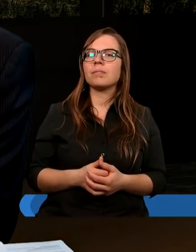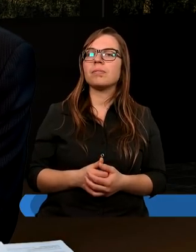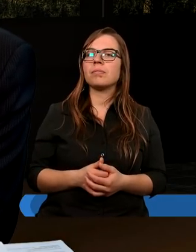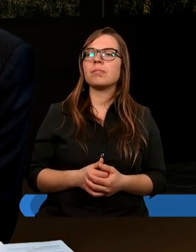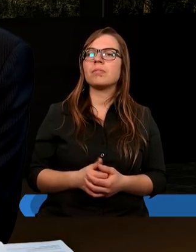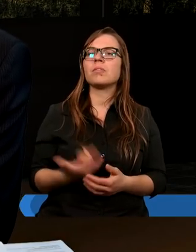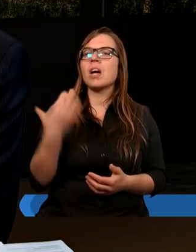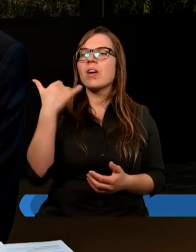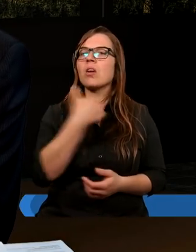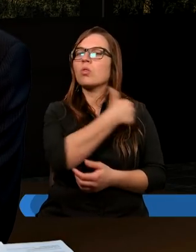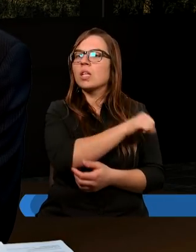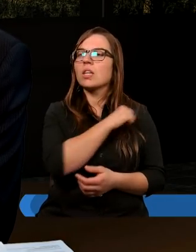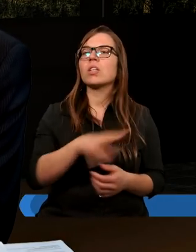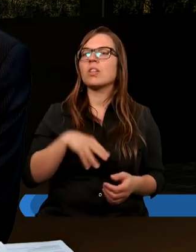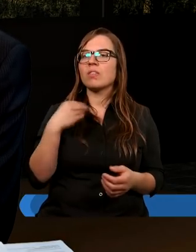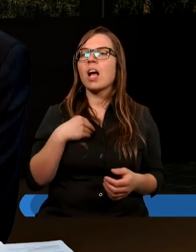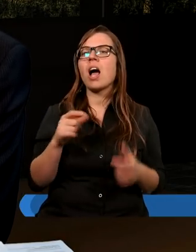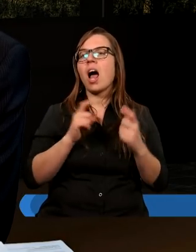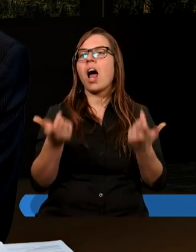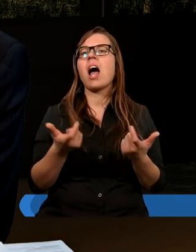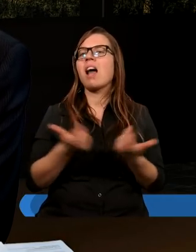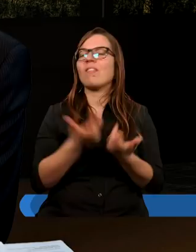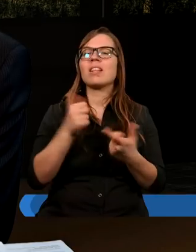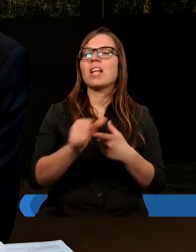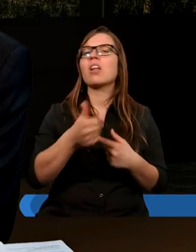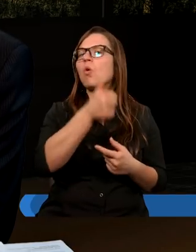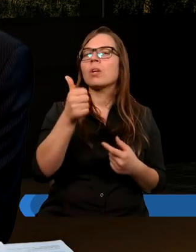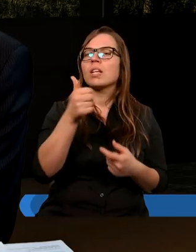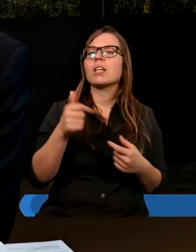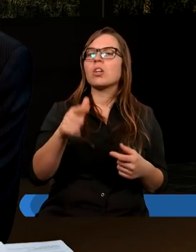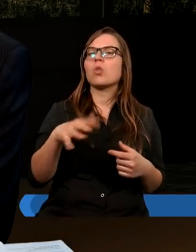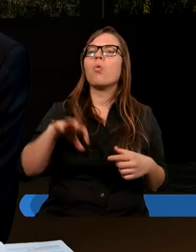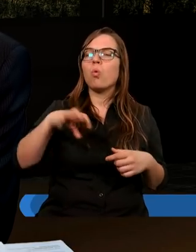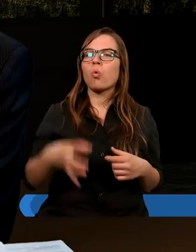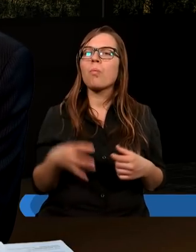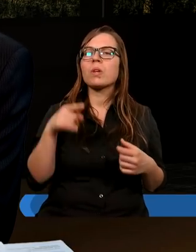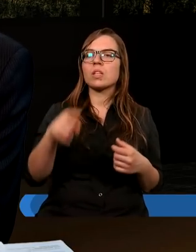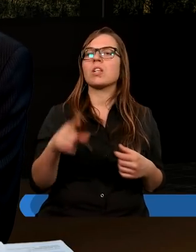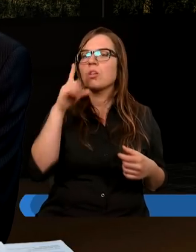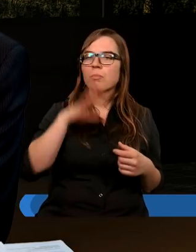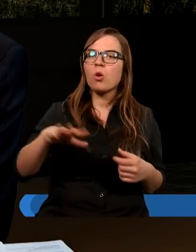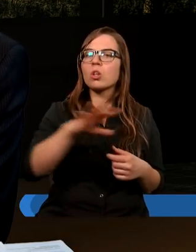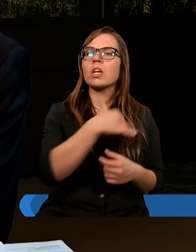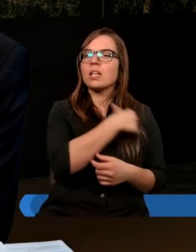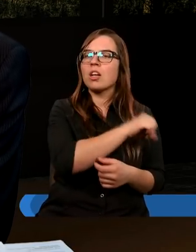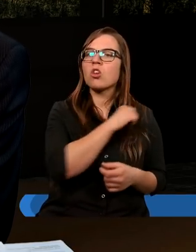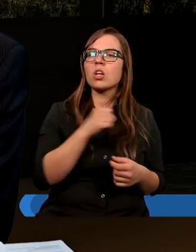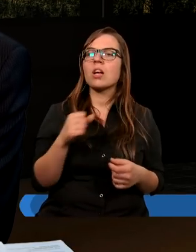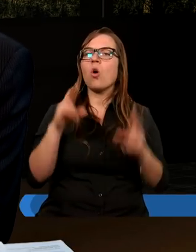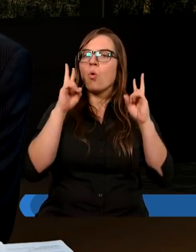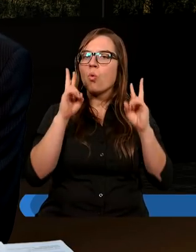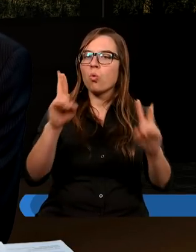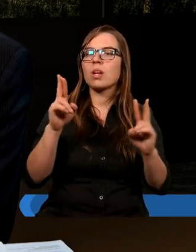wielu chrześcijan świętuje. Adwentyści nie są jedynym ugrupowaniem społecznością chrześcijańską